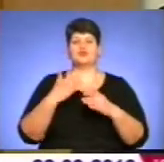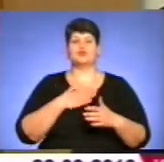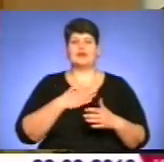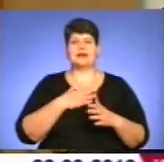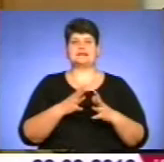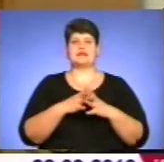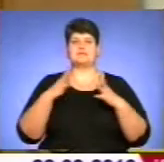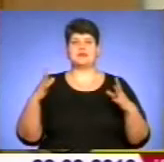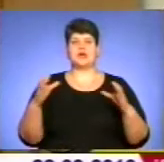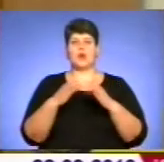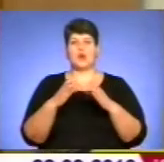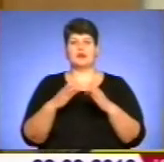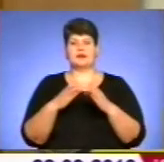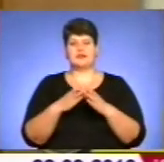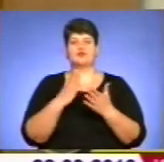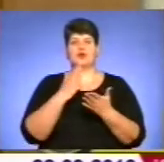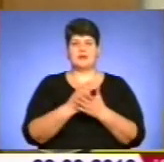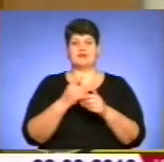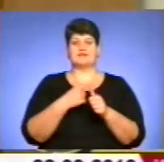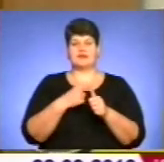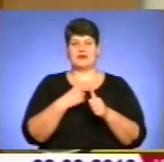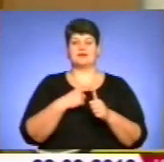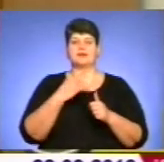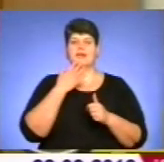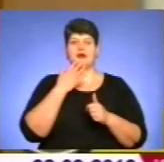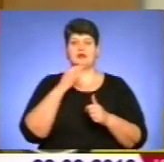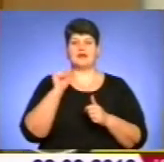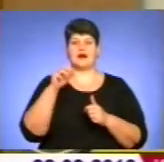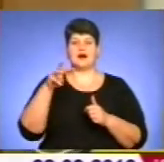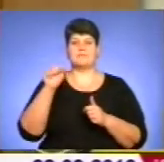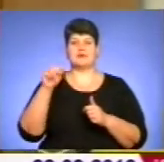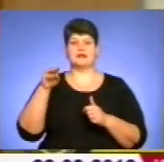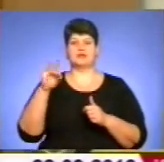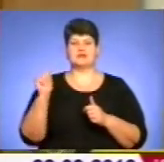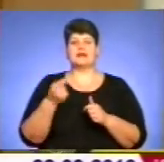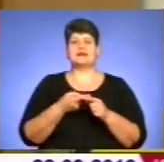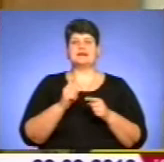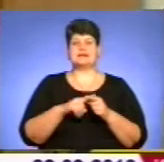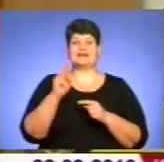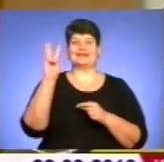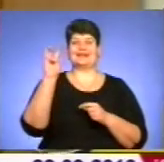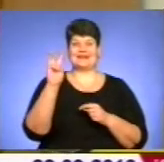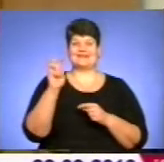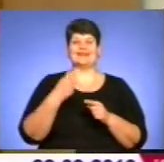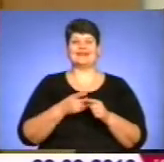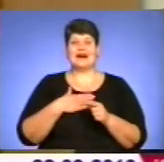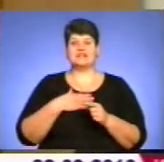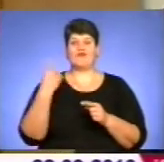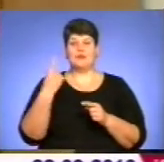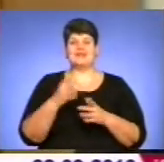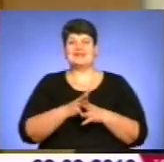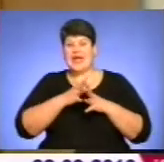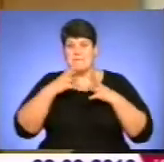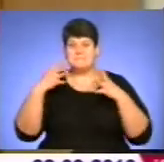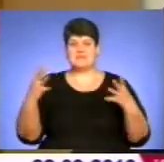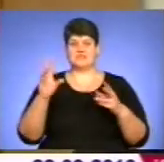колективів, що носять звання «Народний аматорський» чи «Зразковий дитячий». Це 300-300. Так, в нашій області найбільша цифра в